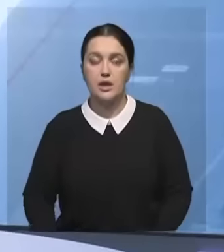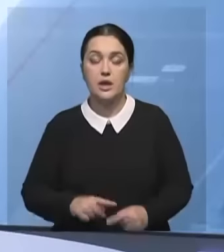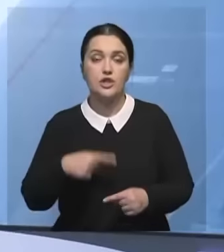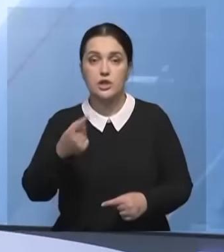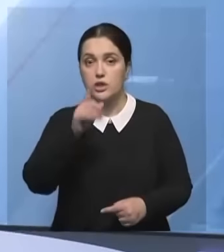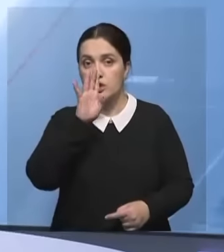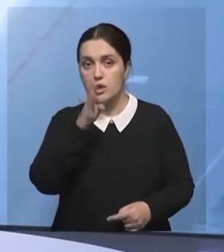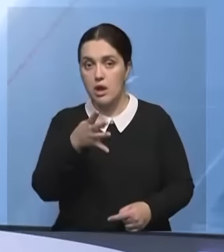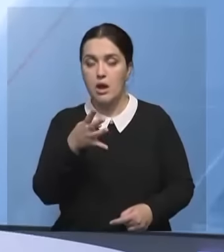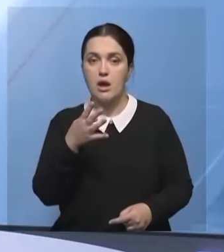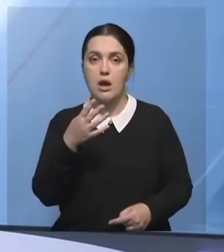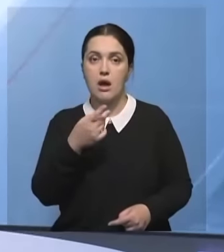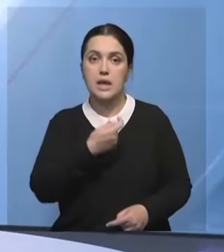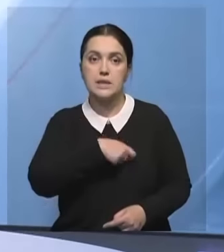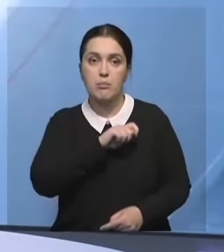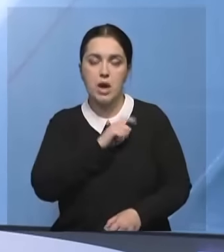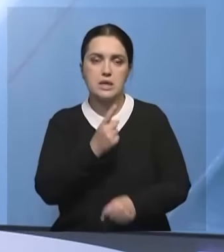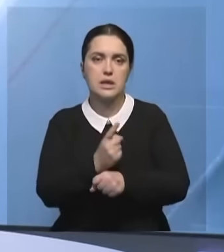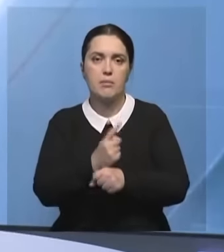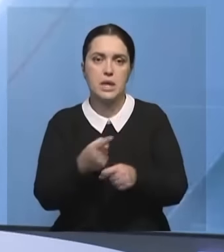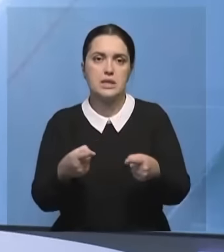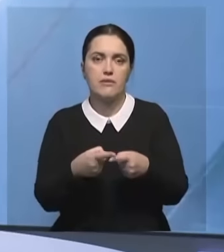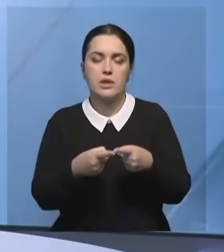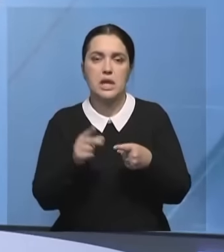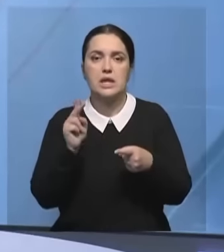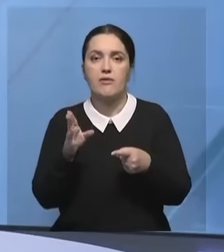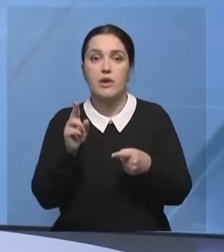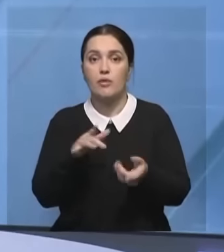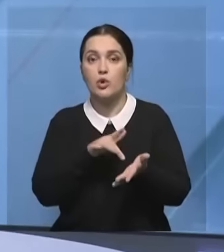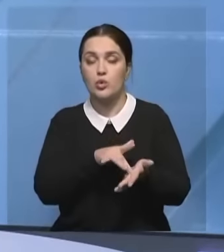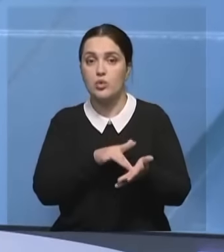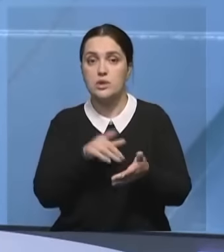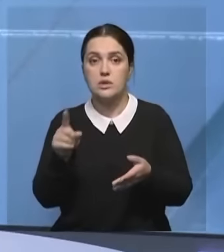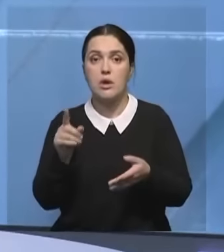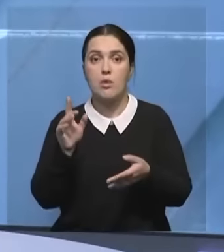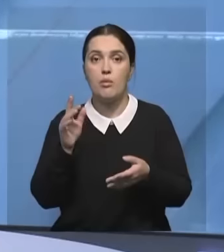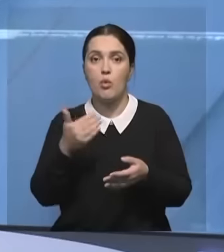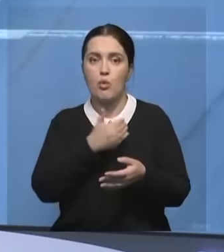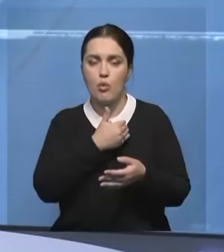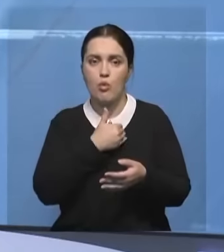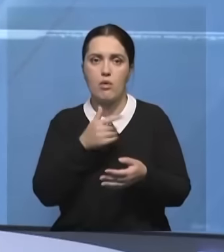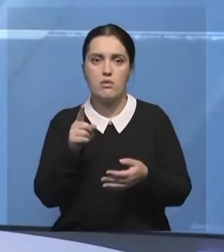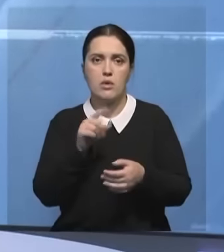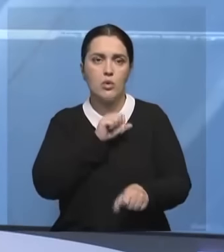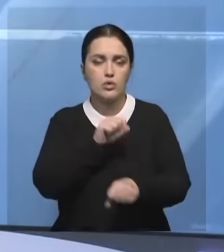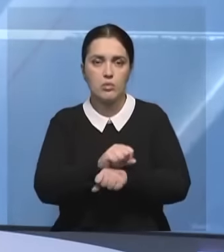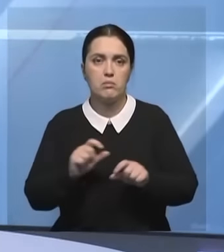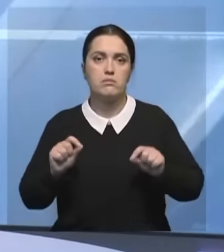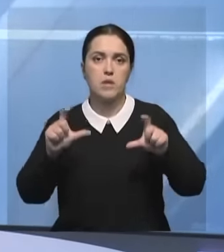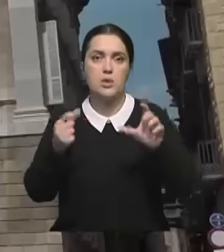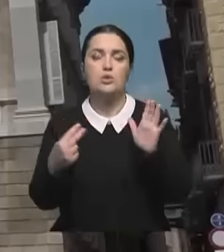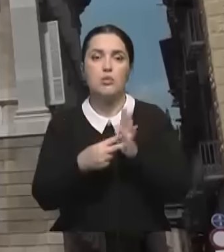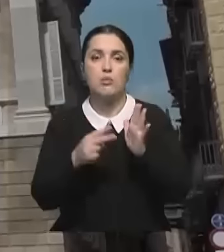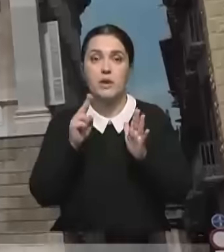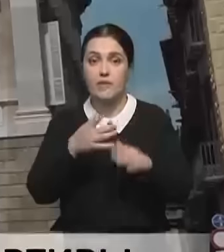Через четыре года в Барселоне запретят сдавать квартиры в аренду туристам. Так, местные власти стремятся обуздать растущую стоимость